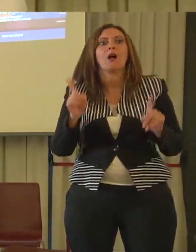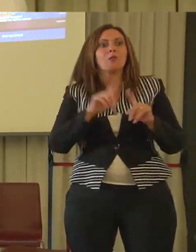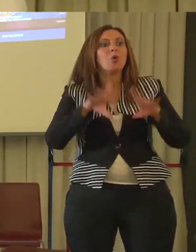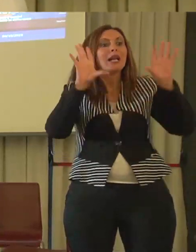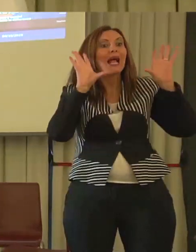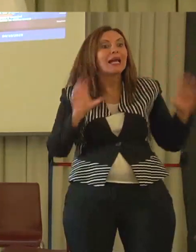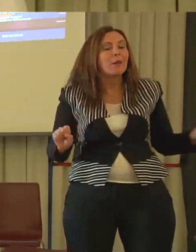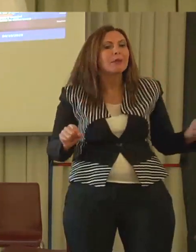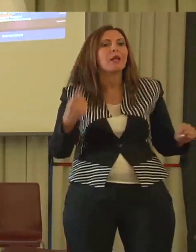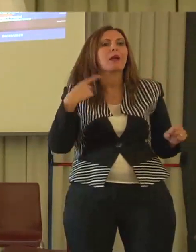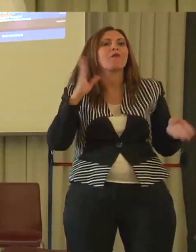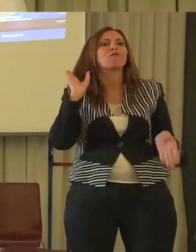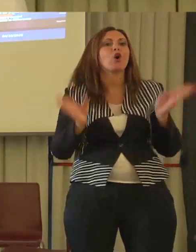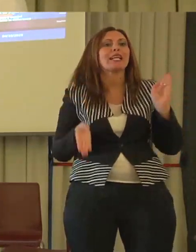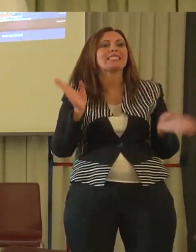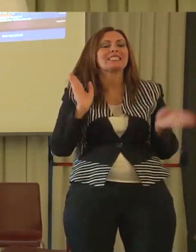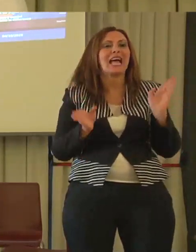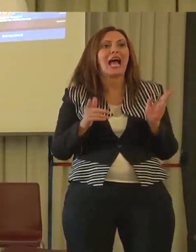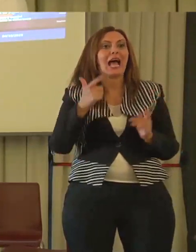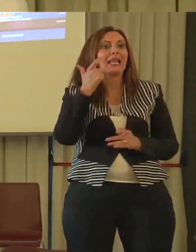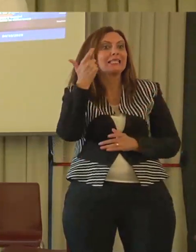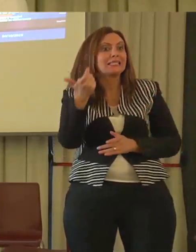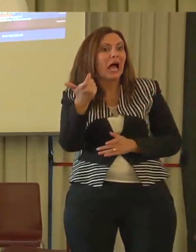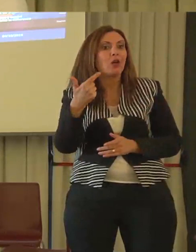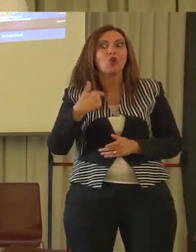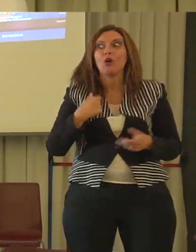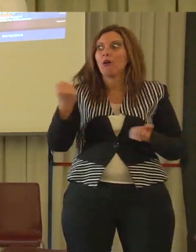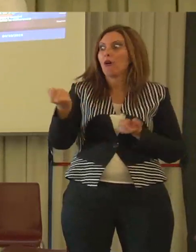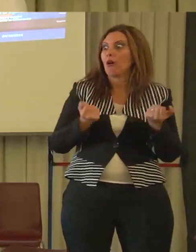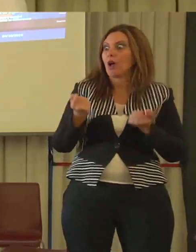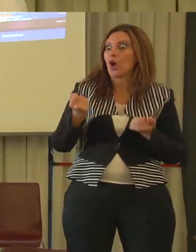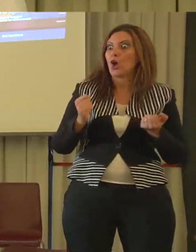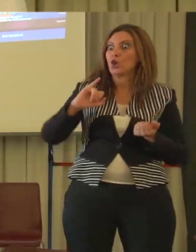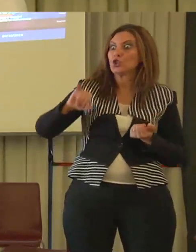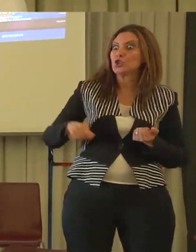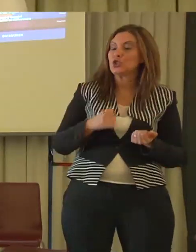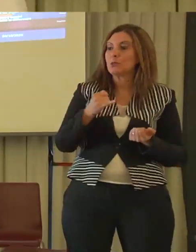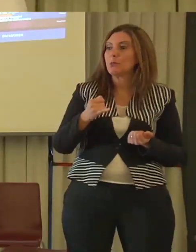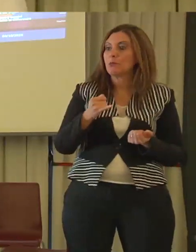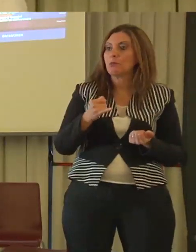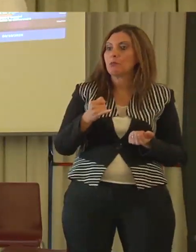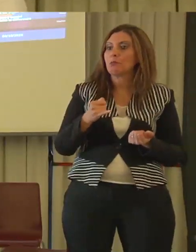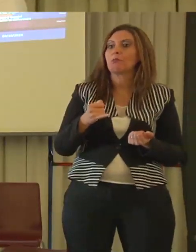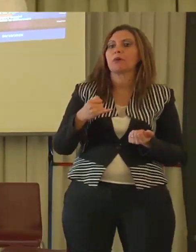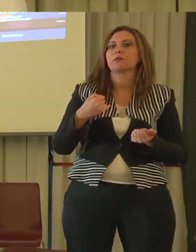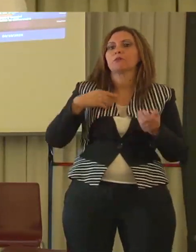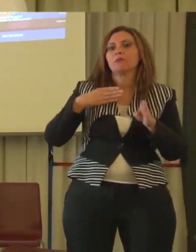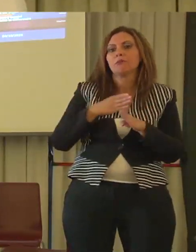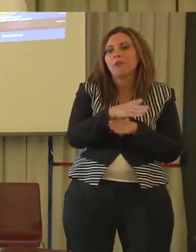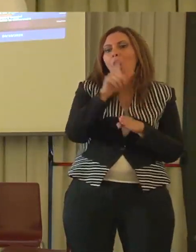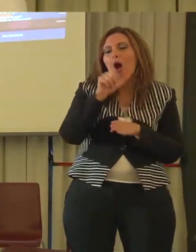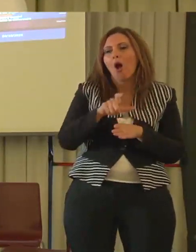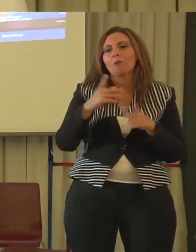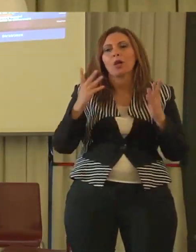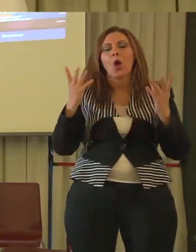forestale dello Stato, perché essendo su GIP non ci potevamo perdere l'occasione di passare attraverso i boschi laddove il